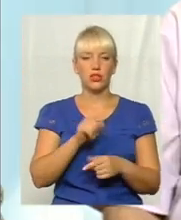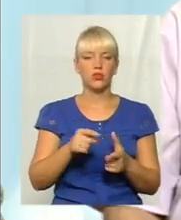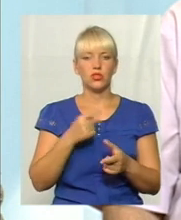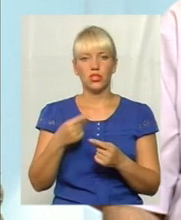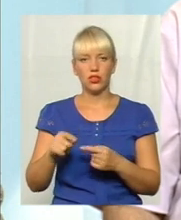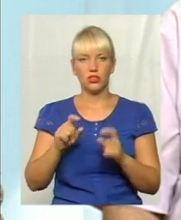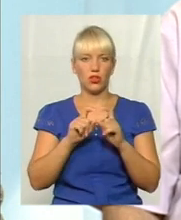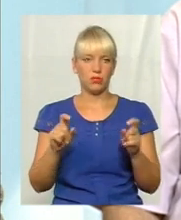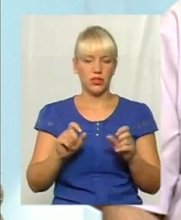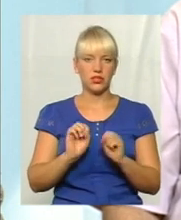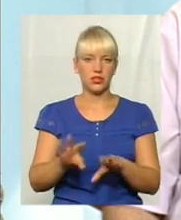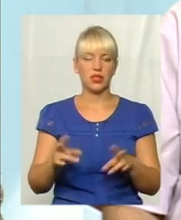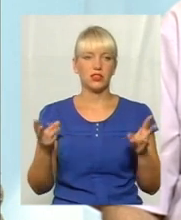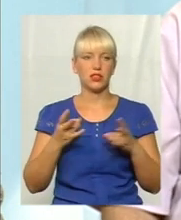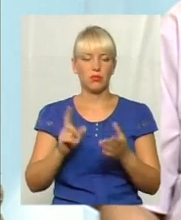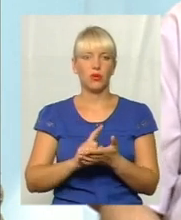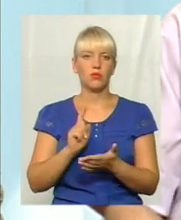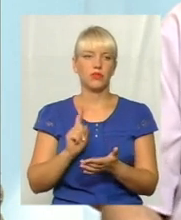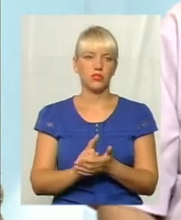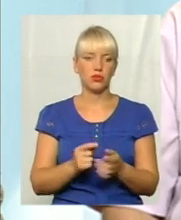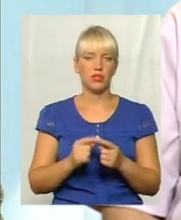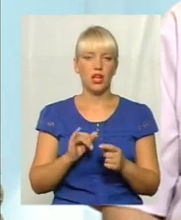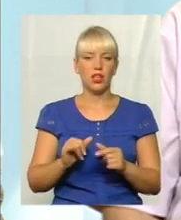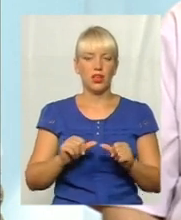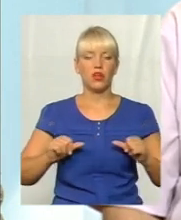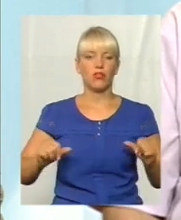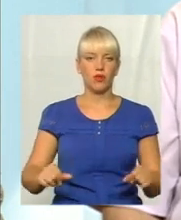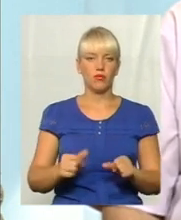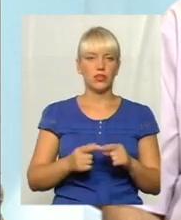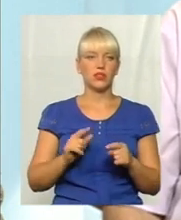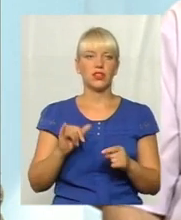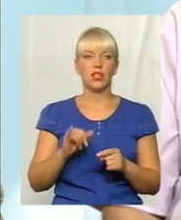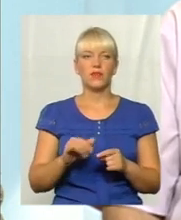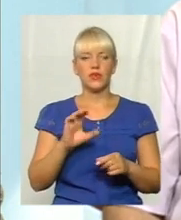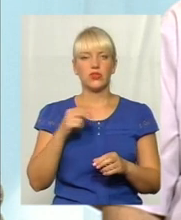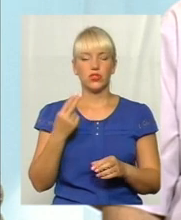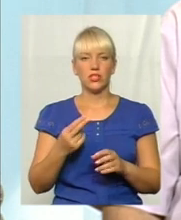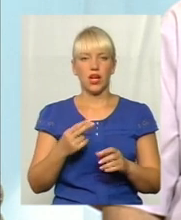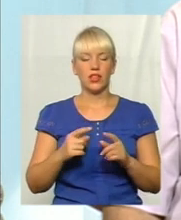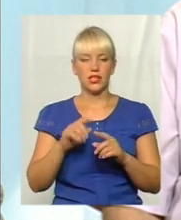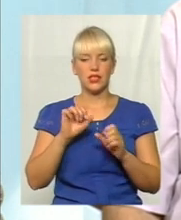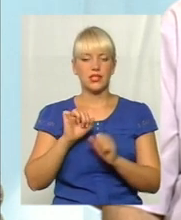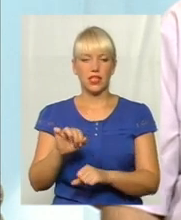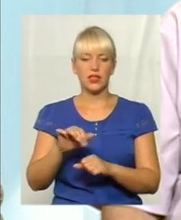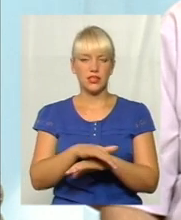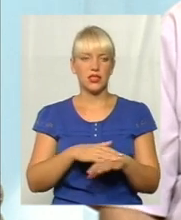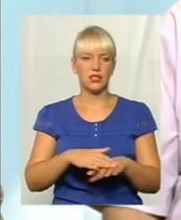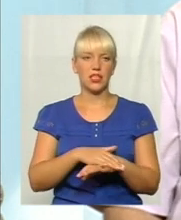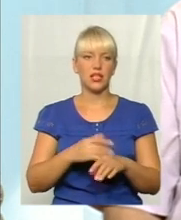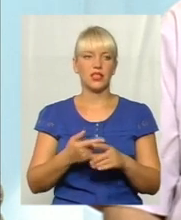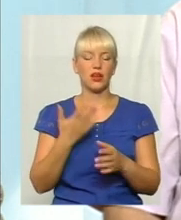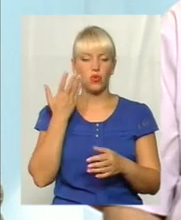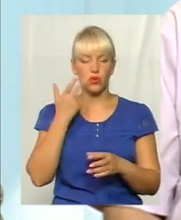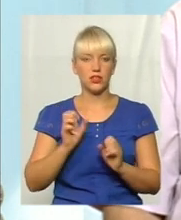здається, то обов'язково повинні створити, і комісії є відповідні фахівці і від соціального захисту населення, як він здається,